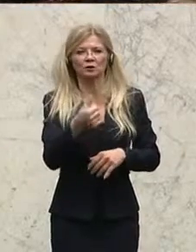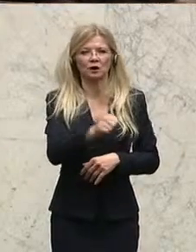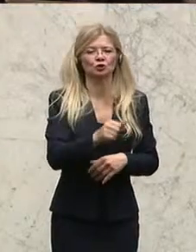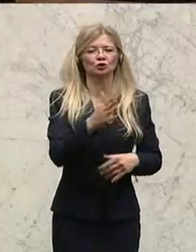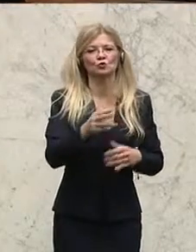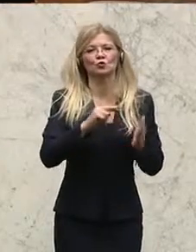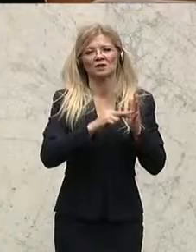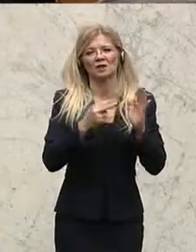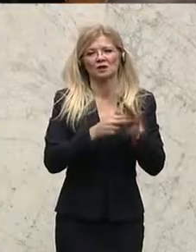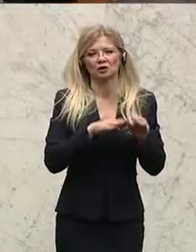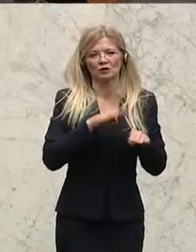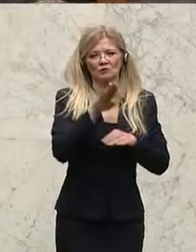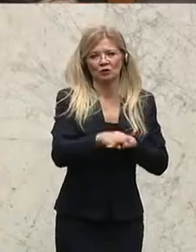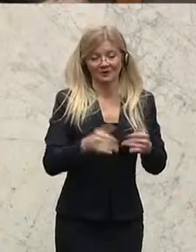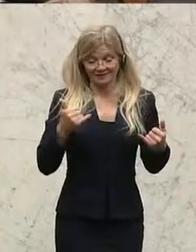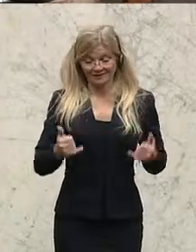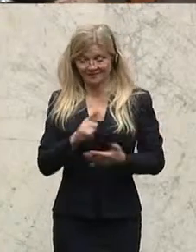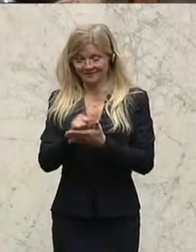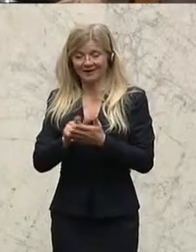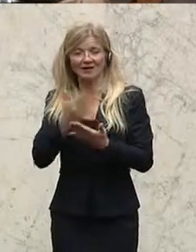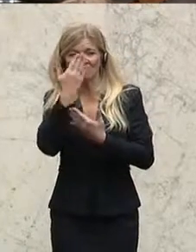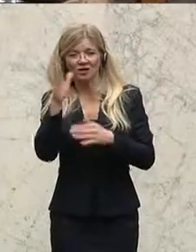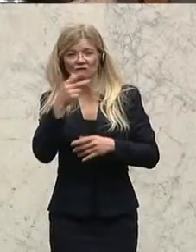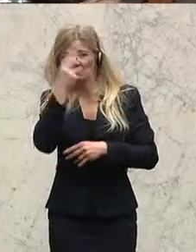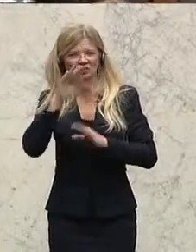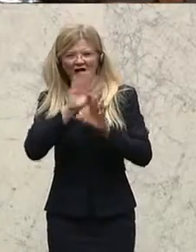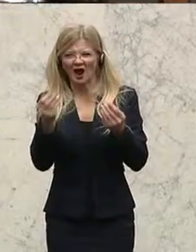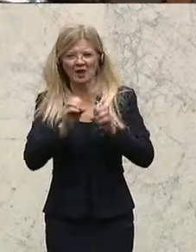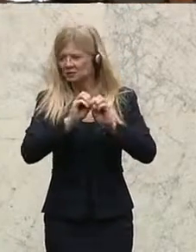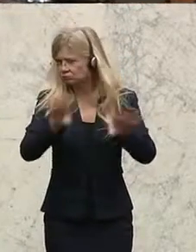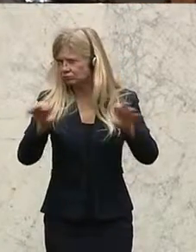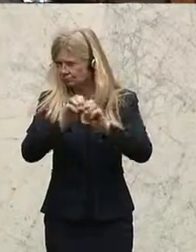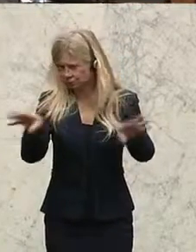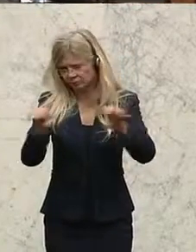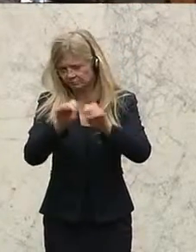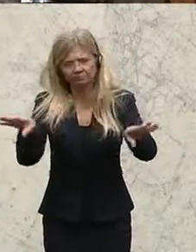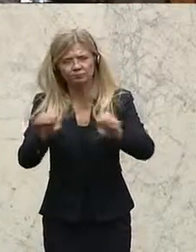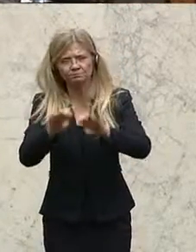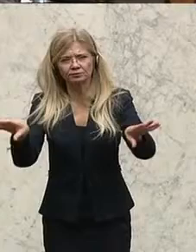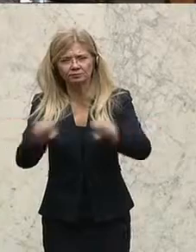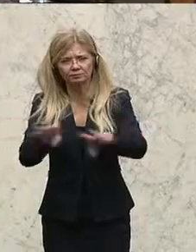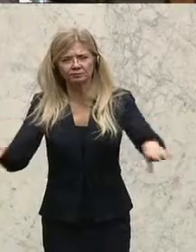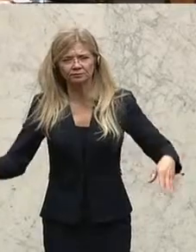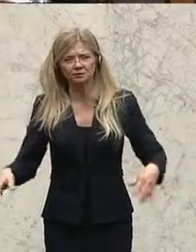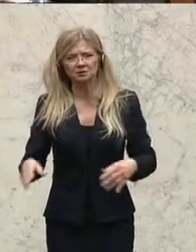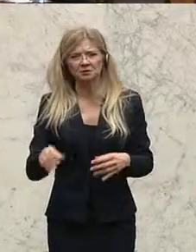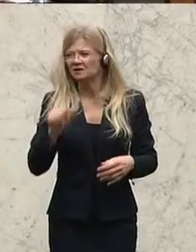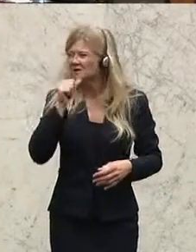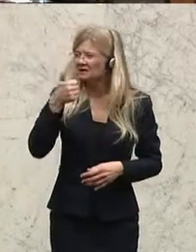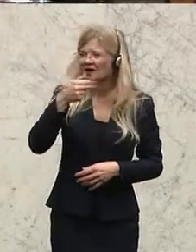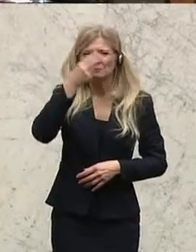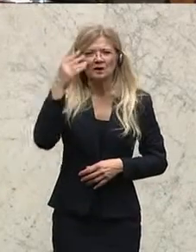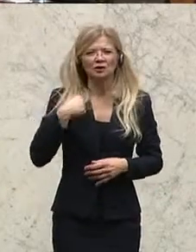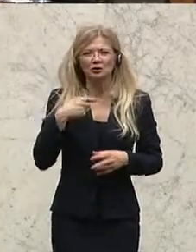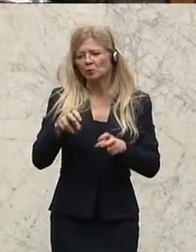Zeiten, wo auf Facebook die Menschen alles teilen, ich glaube, da sind wir uns ja einig, da wird wirklich alles geteilt. Und kein Mensch nimmt mehr Rücksicht, was ist das für